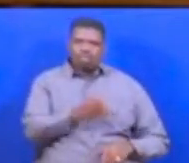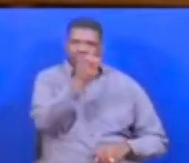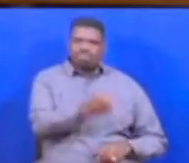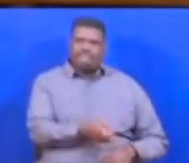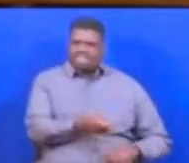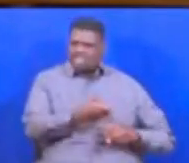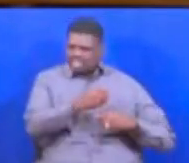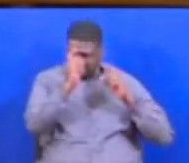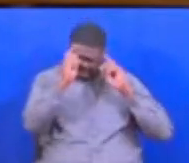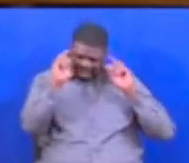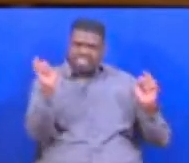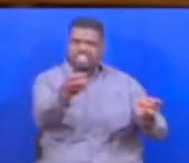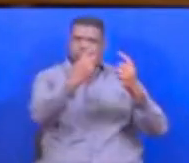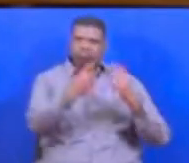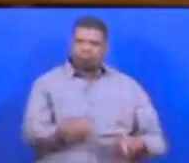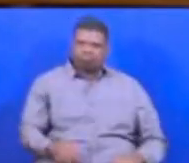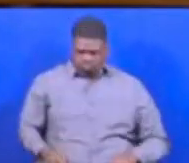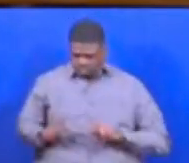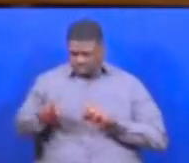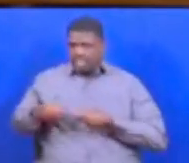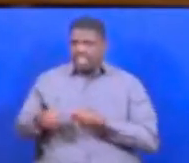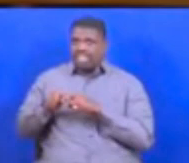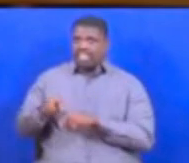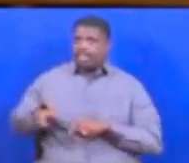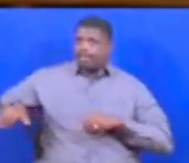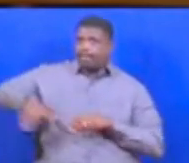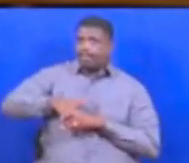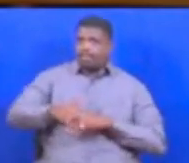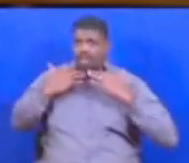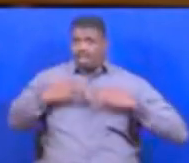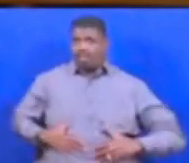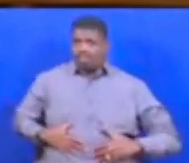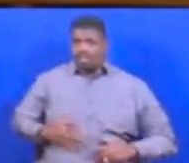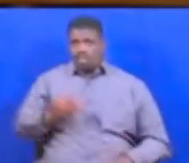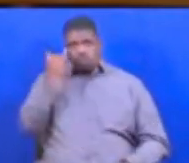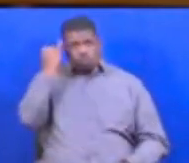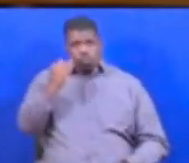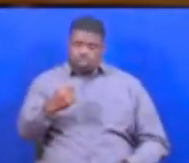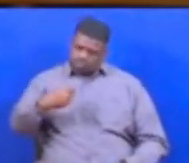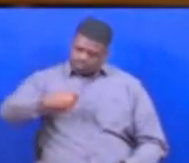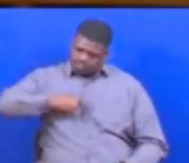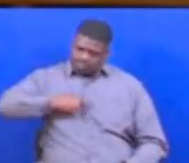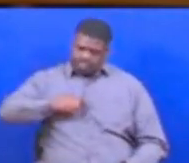achatukane, lakini kwenye hii bima ya afya, ushauni na yotua mimi.